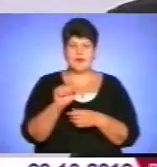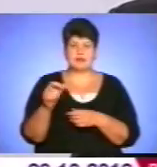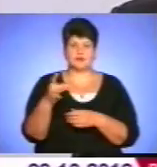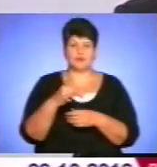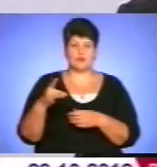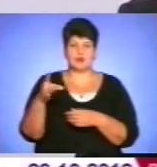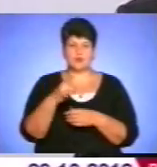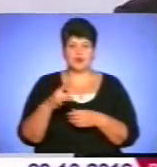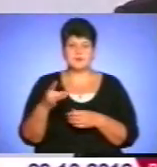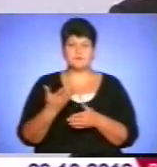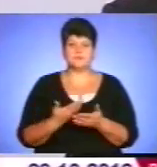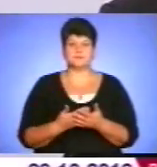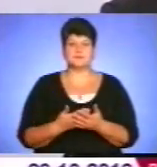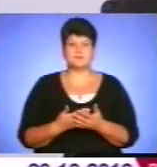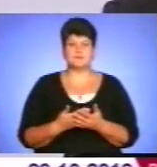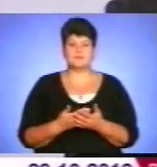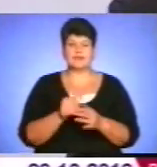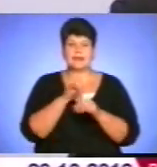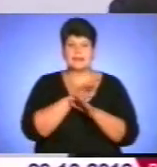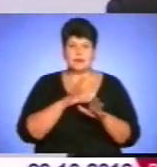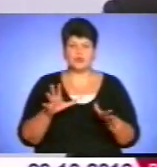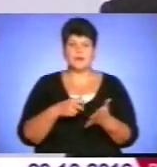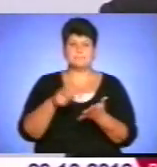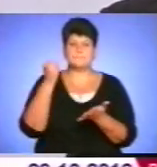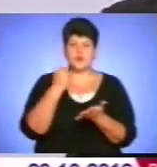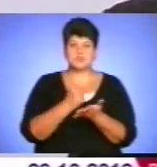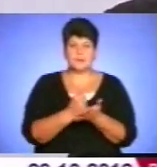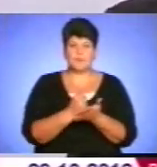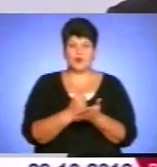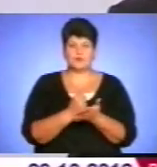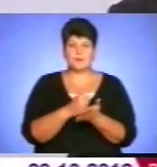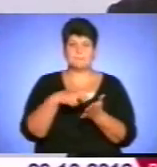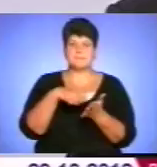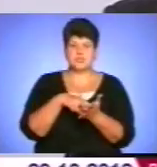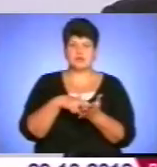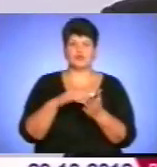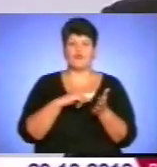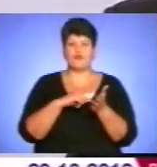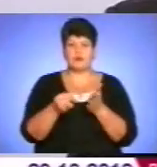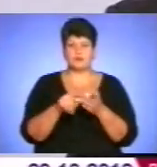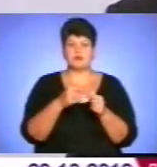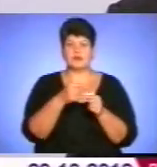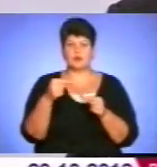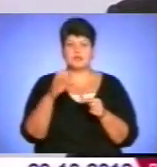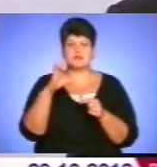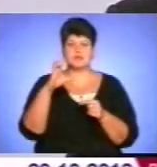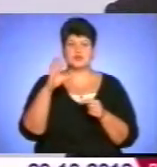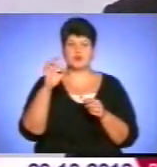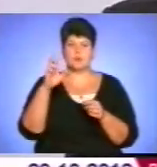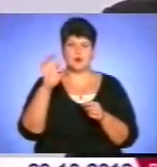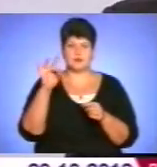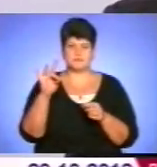Теребовлянському районі не були проштамповані початкою вибувна проти собору. Були